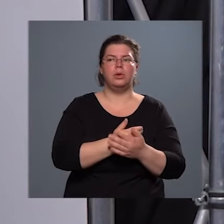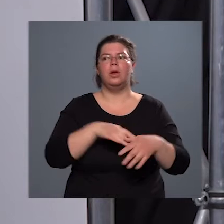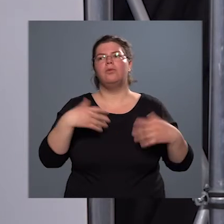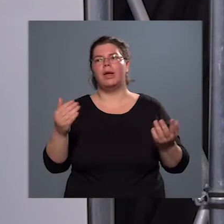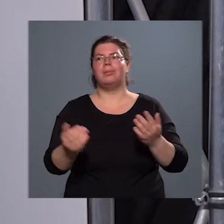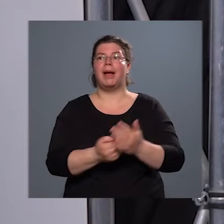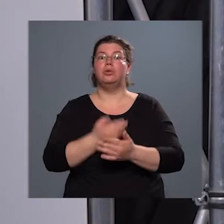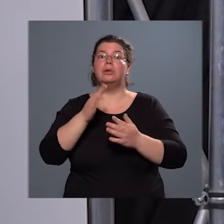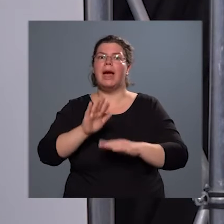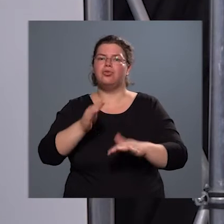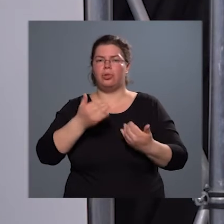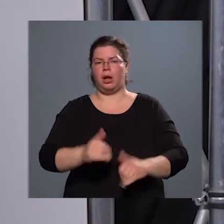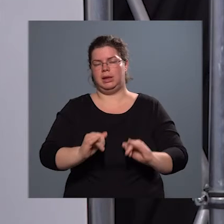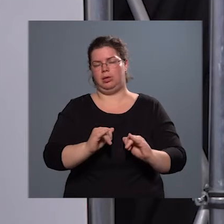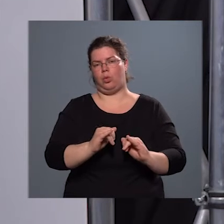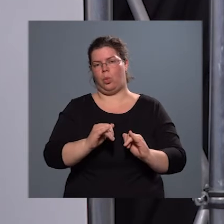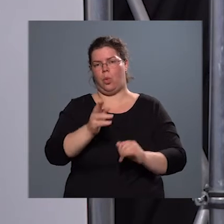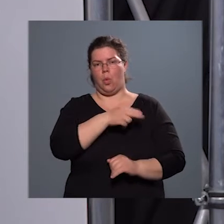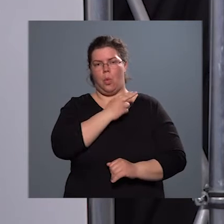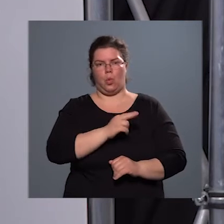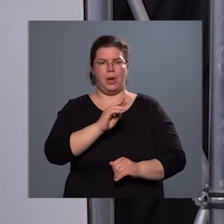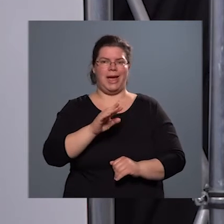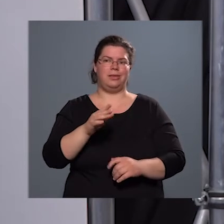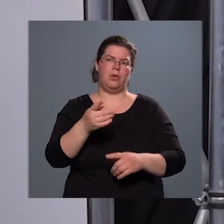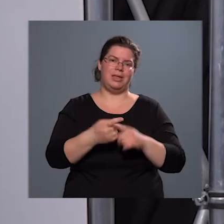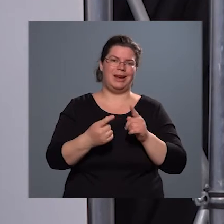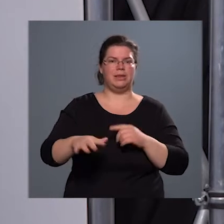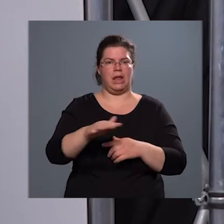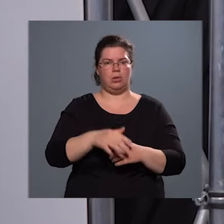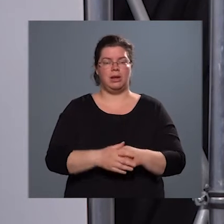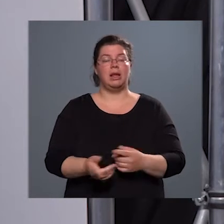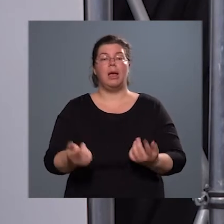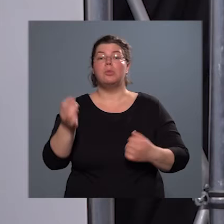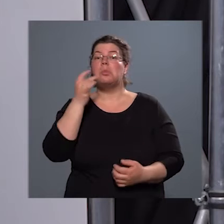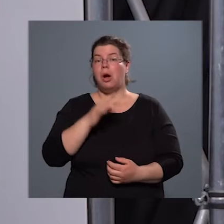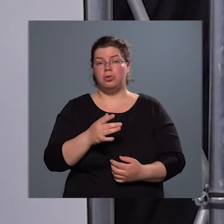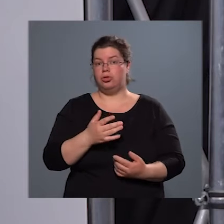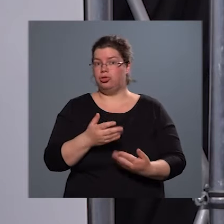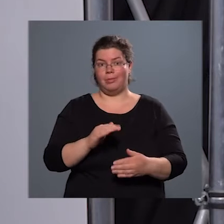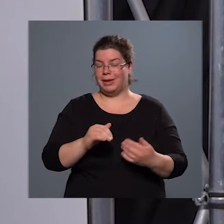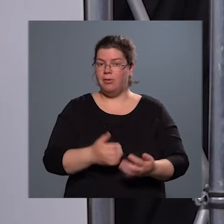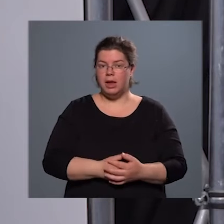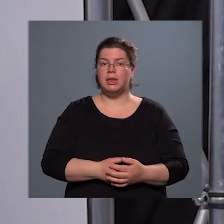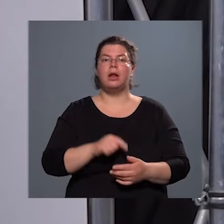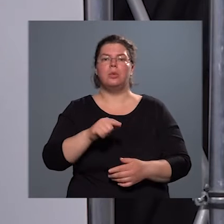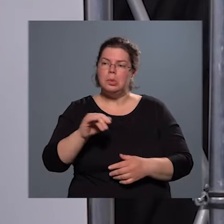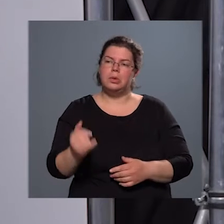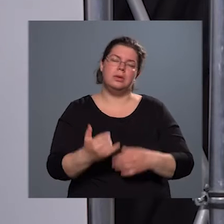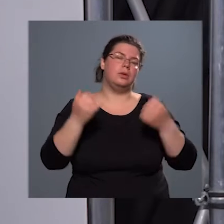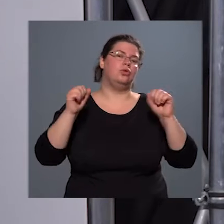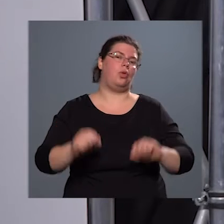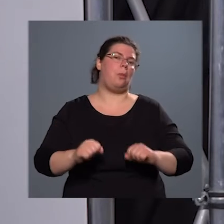megújulásnak induló kórházt részterületet. Ebből a Bajcsi sem kivétel, tehát itt is nagyon komoly